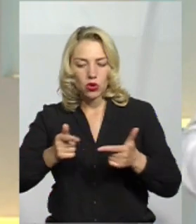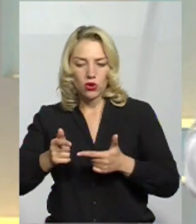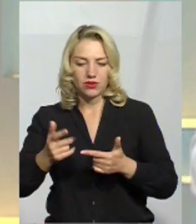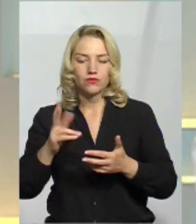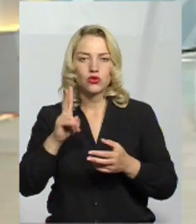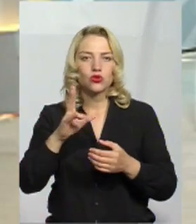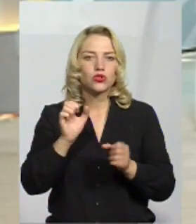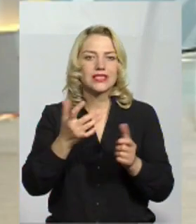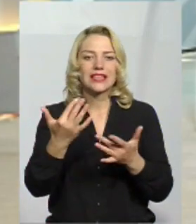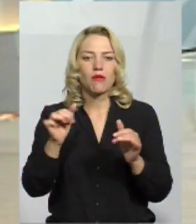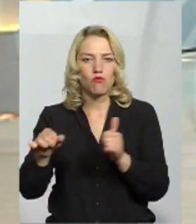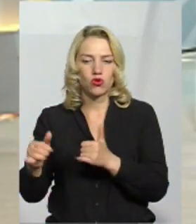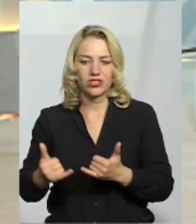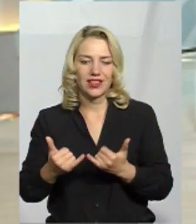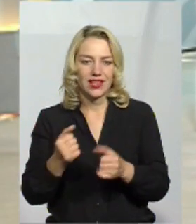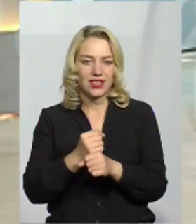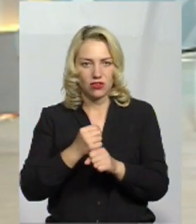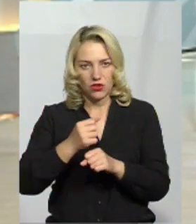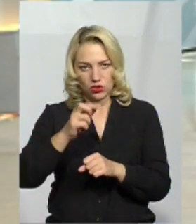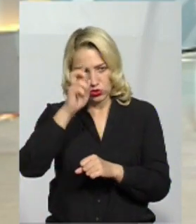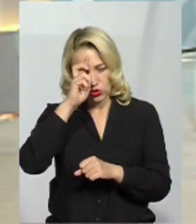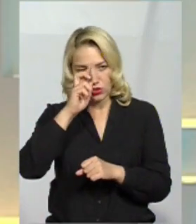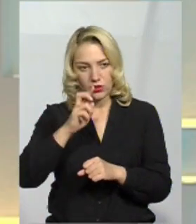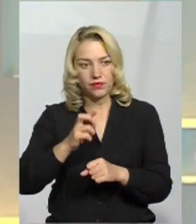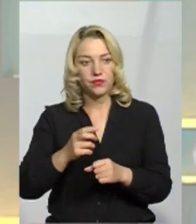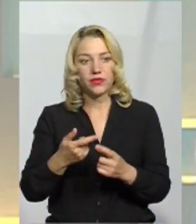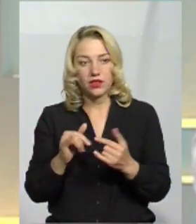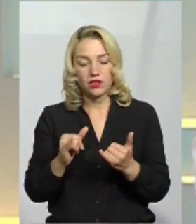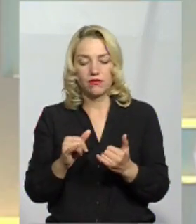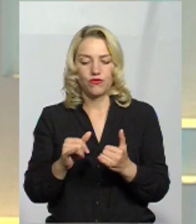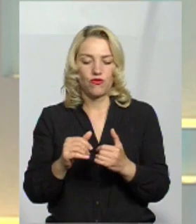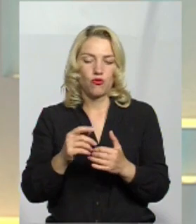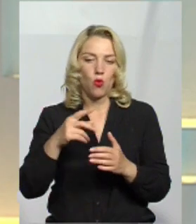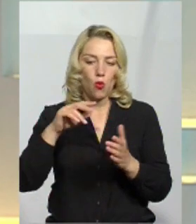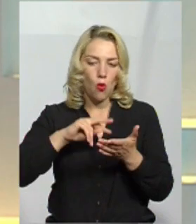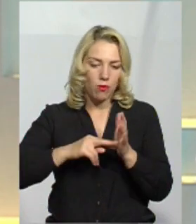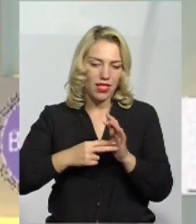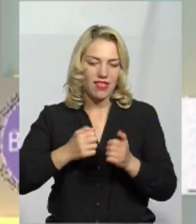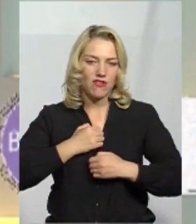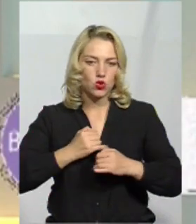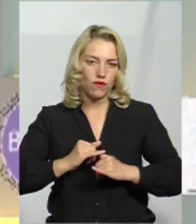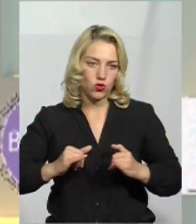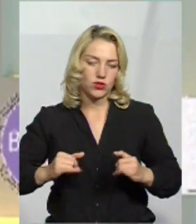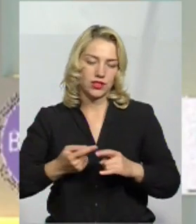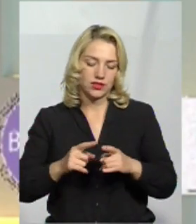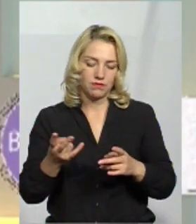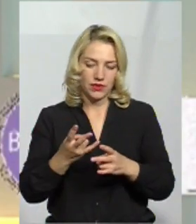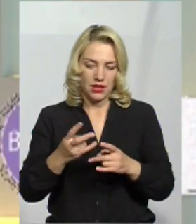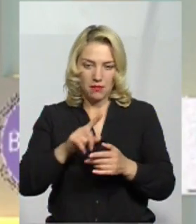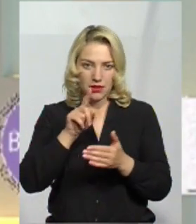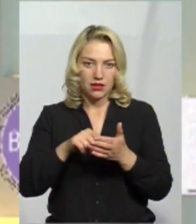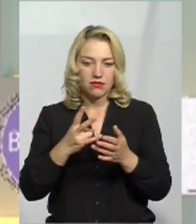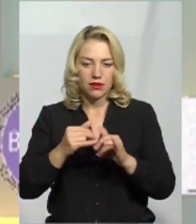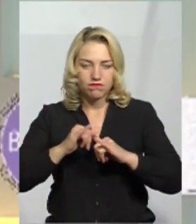скільки може зробити для держави в плані військового розвитку. Над цим треба сідати і працювати. У нас ця